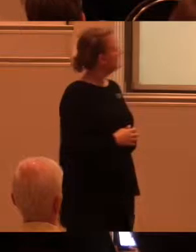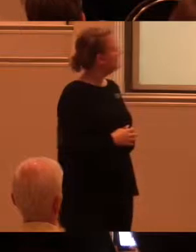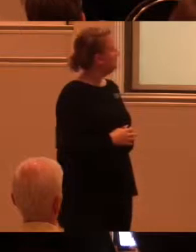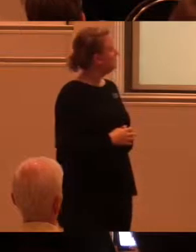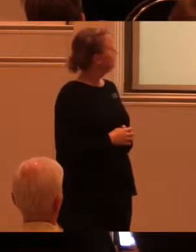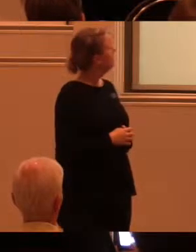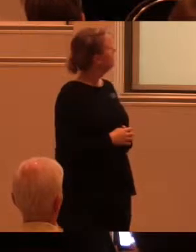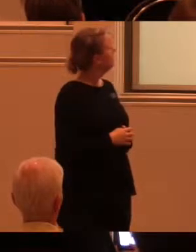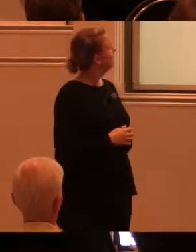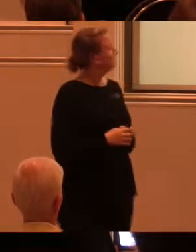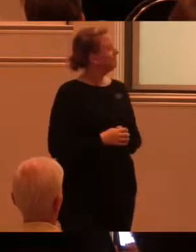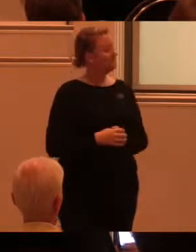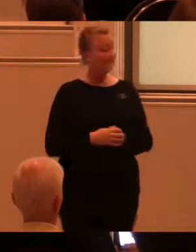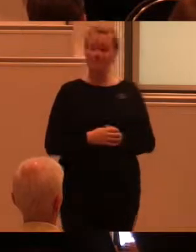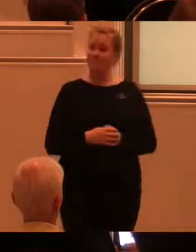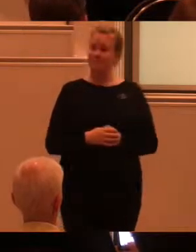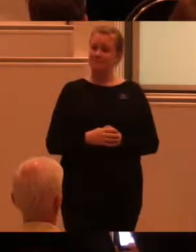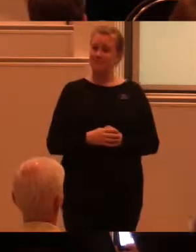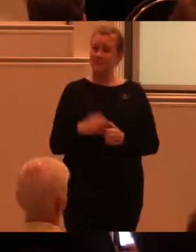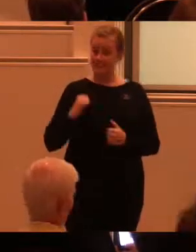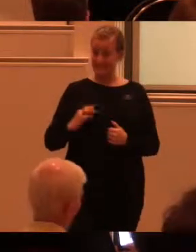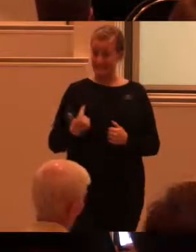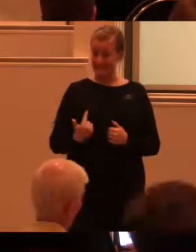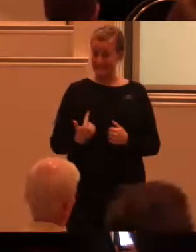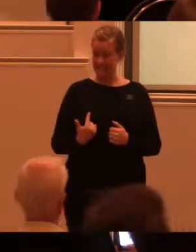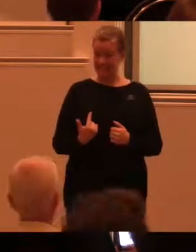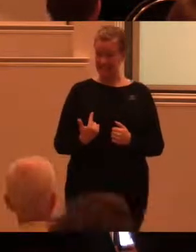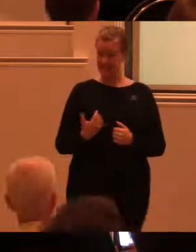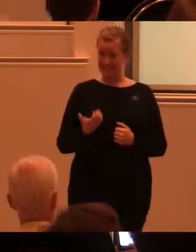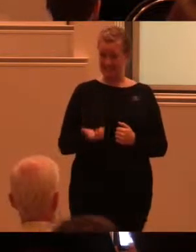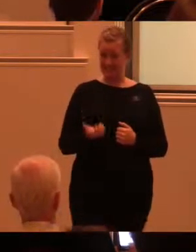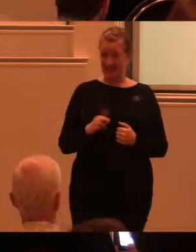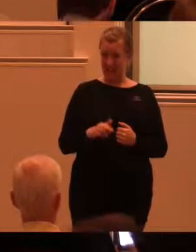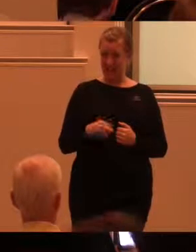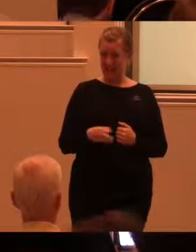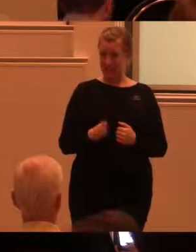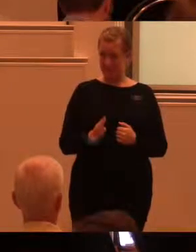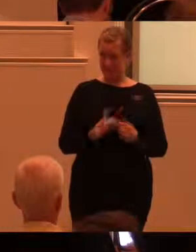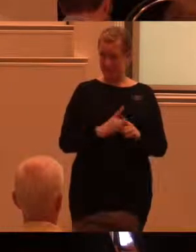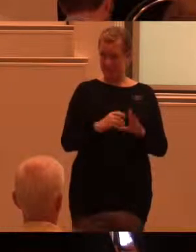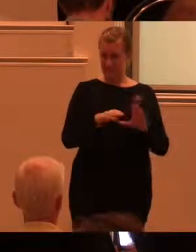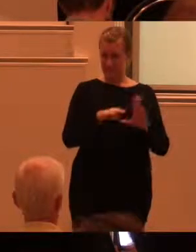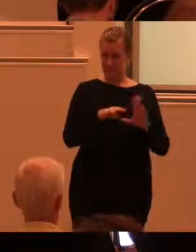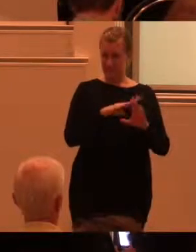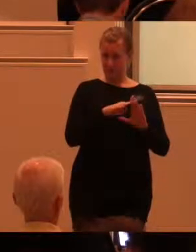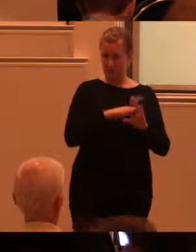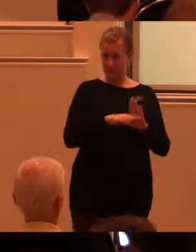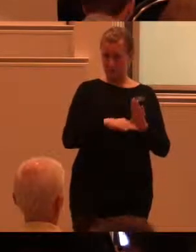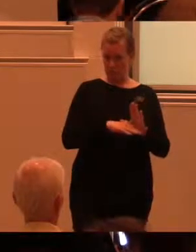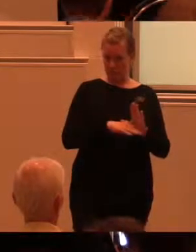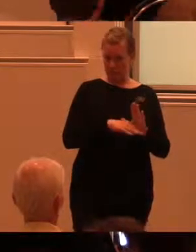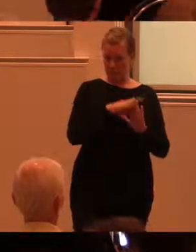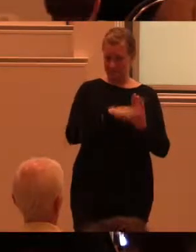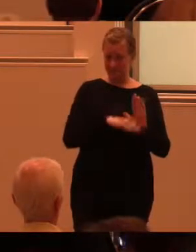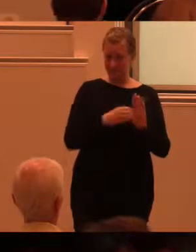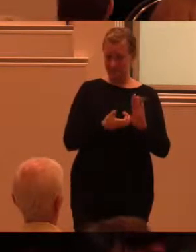Tillgänglighet enligt konventionen som vi här förkortar CRPD Convention on the Rights of Persons with Disabilities